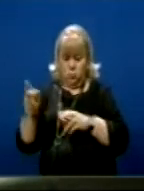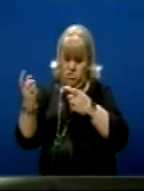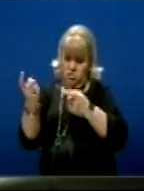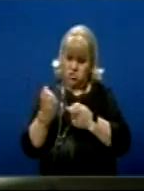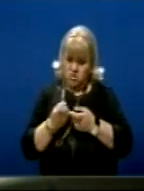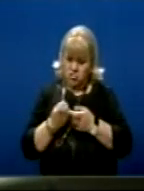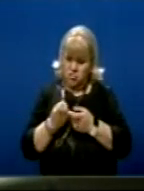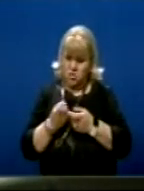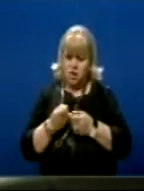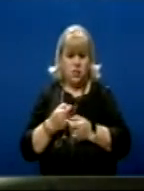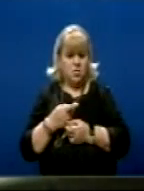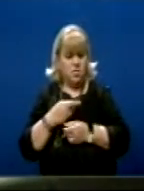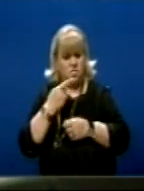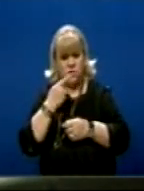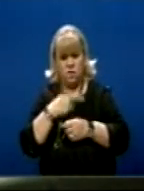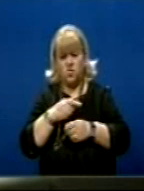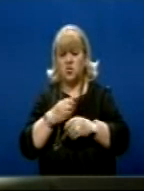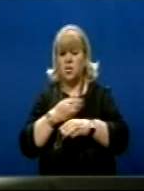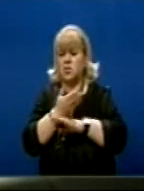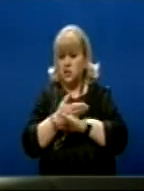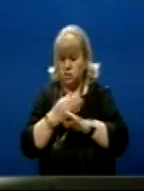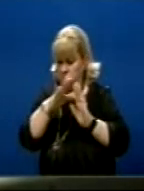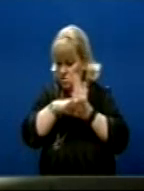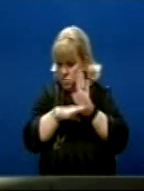kanë vujtë Dhe nëse ne auapim dherën për mes këti legjë